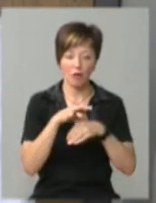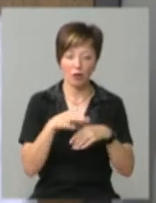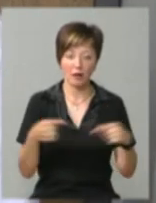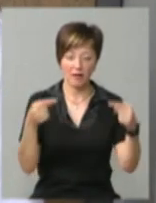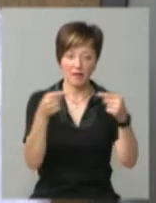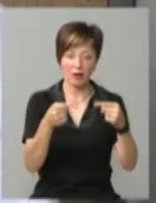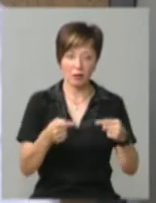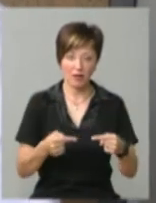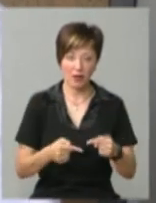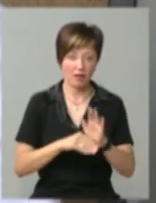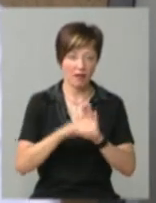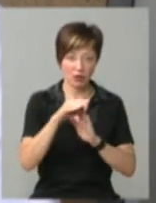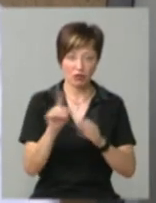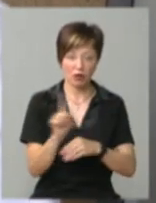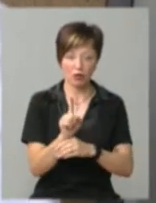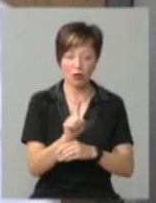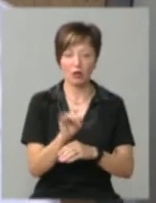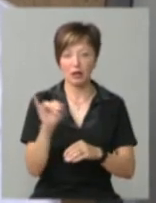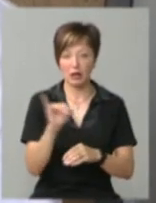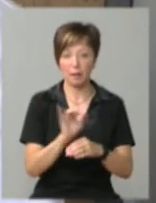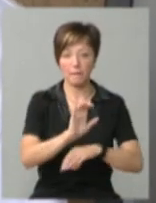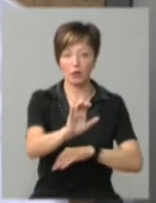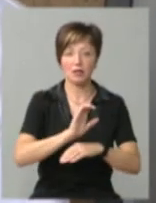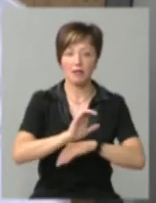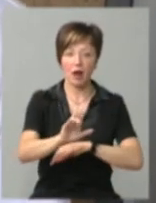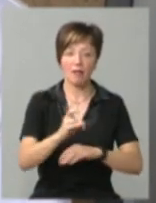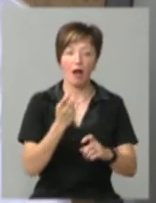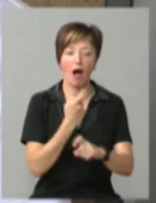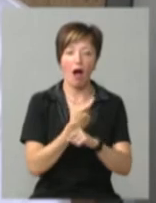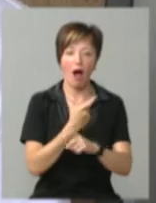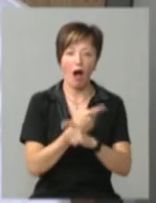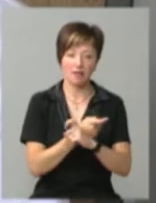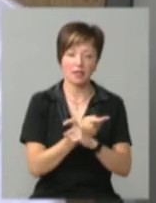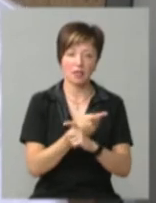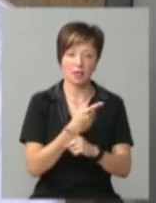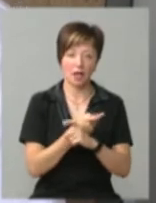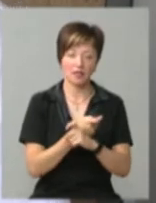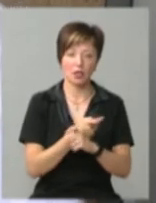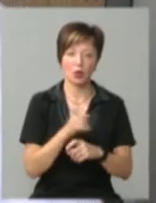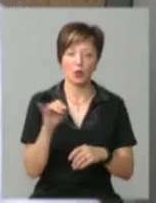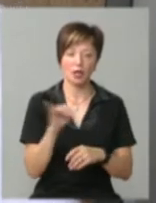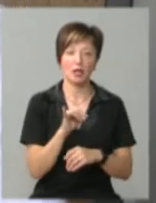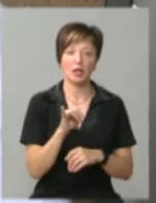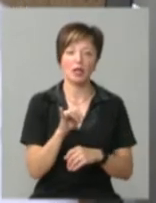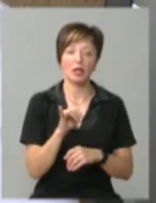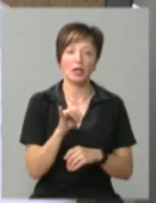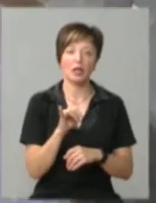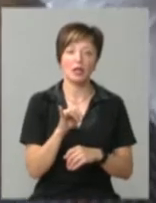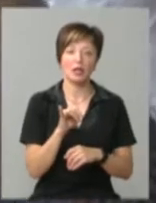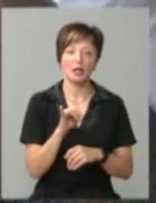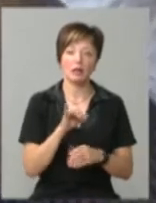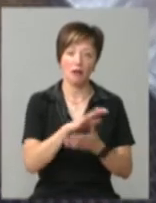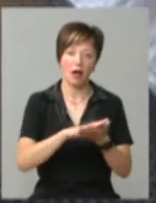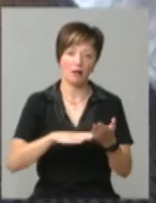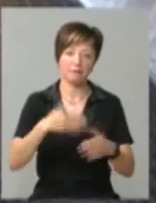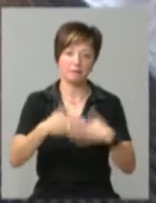відповідних найвищих стандартів і поставляємо на Австрію і на Італію далі.